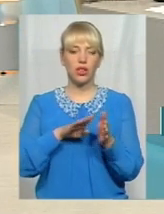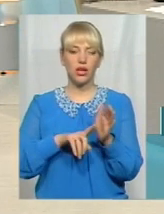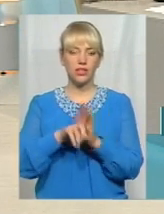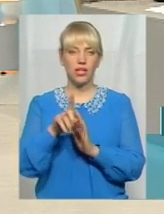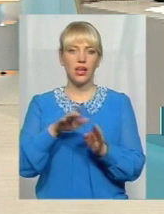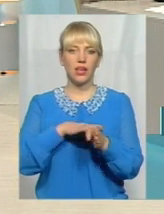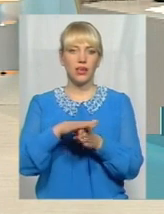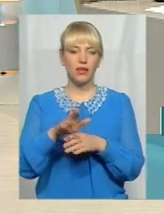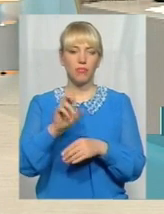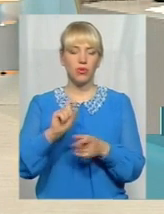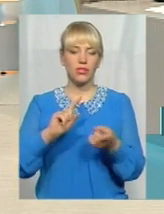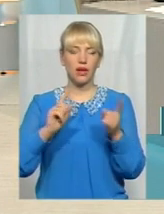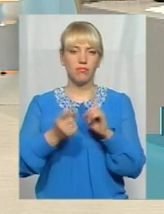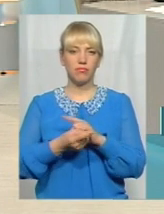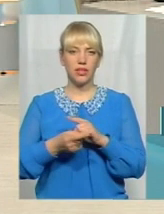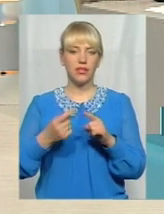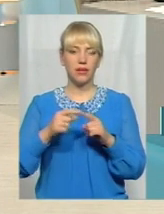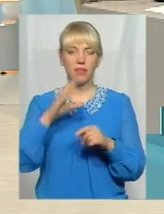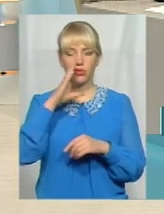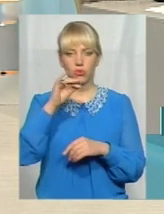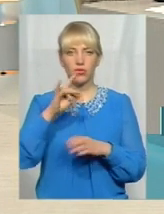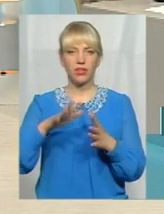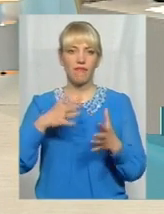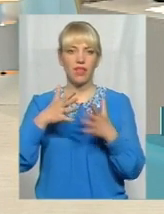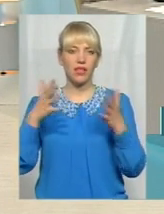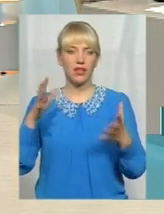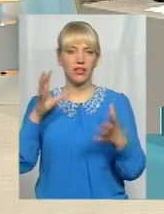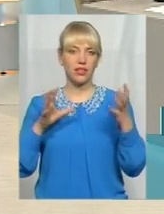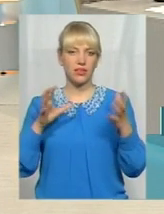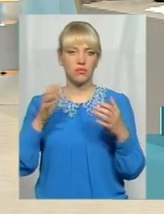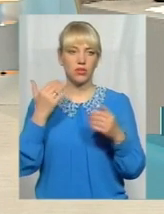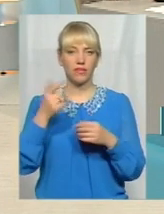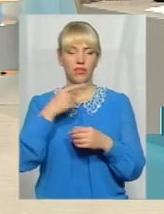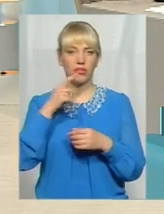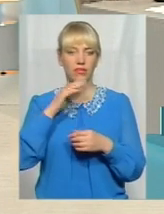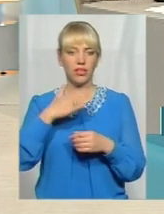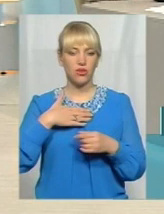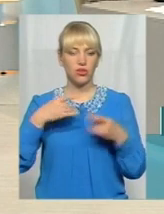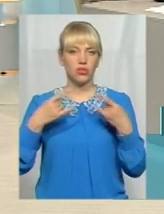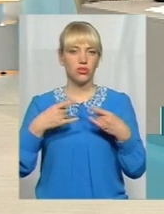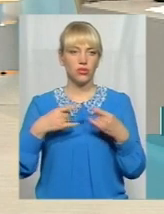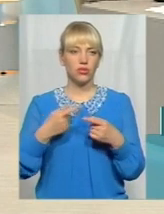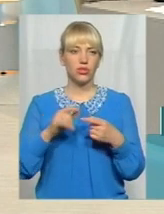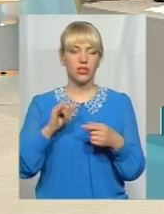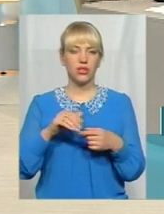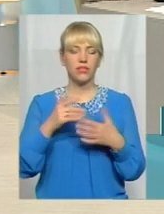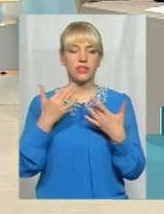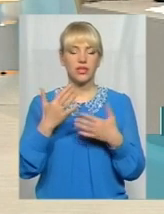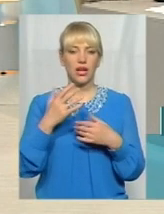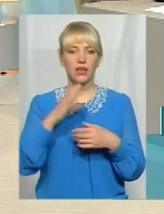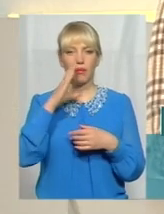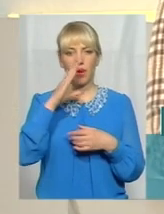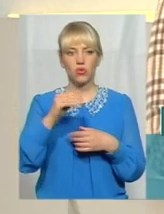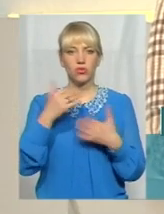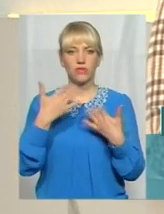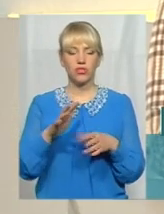заміні так званих маршруток на велогабаритний транспорт, так? Про це ви зазначали у нашій студії в лютому місяці буквально. Скільки маршрутів вже